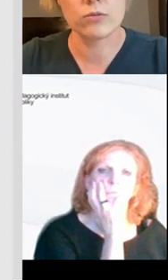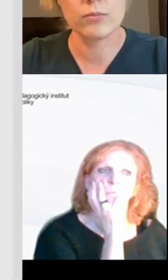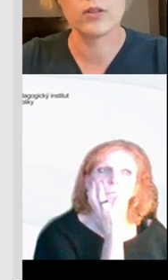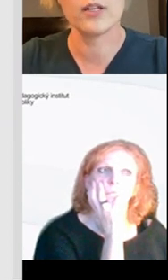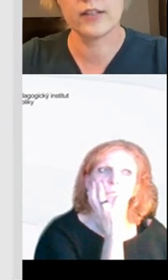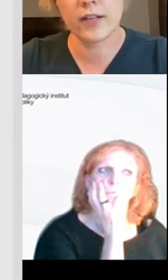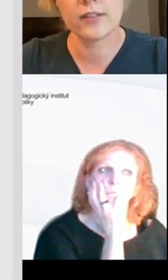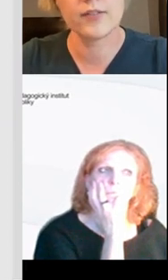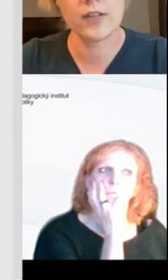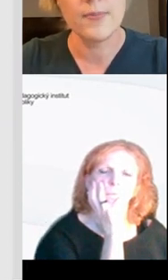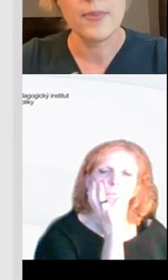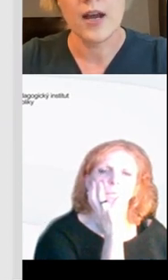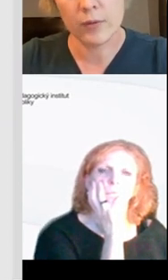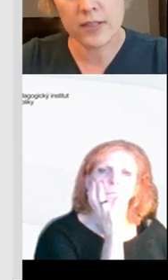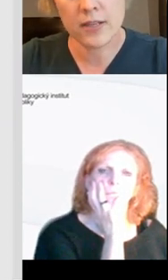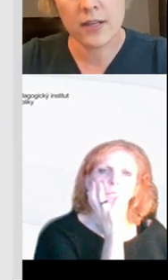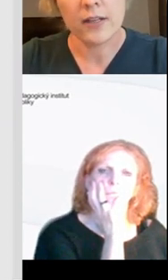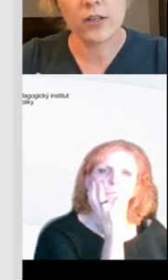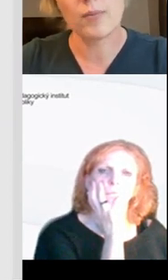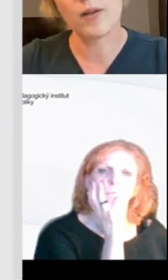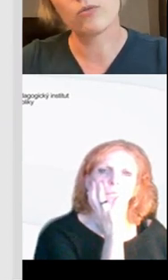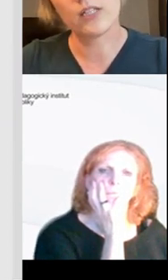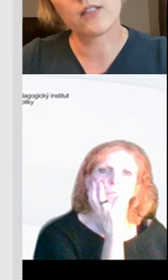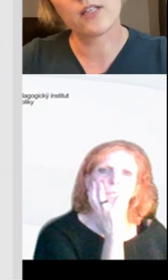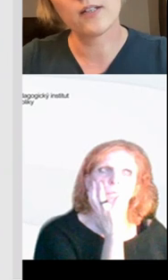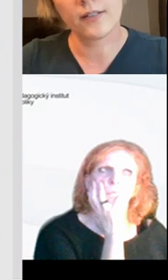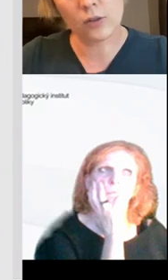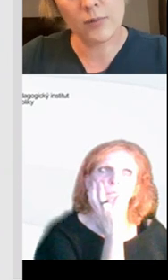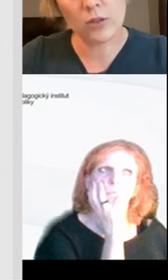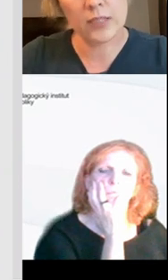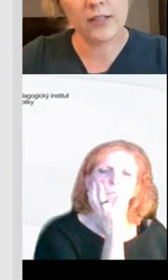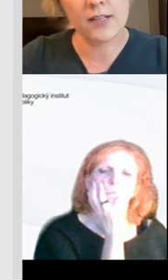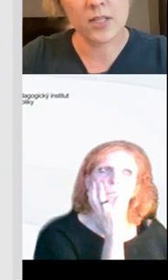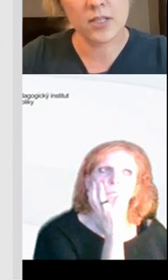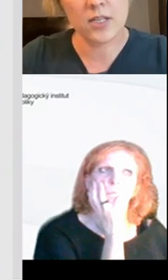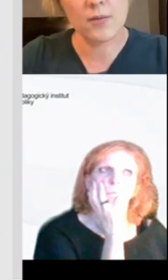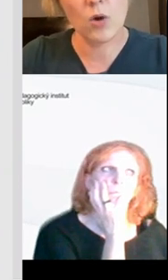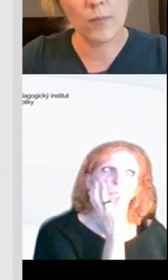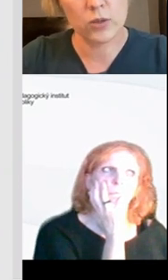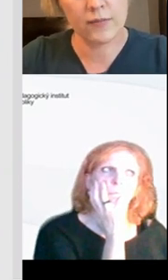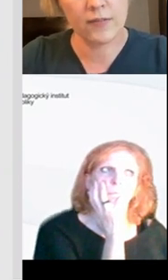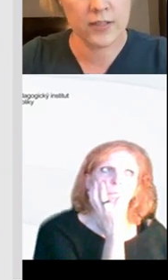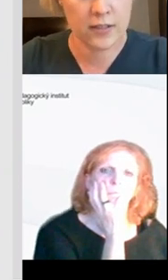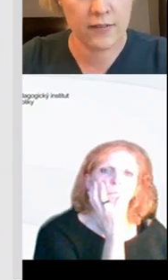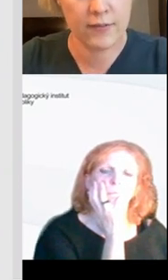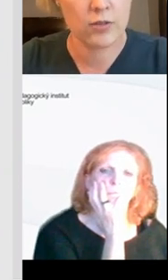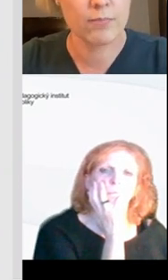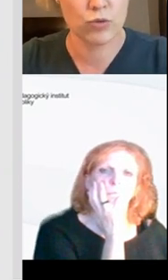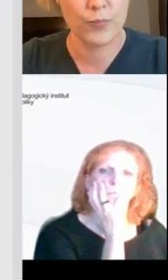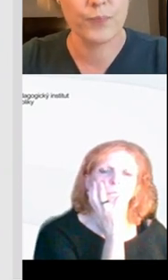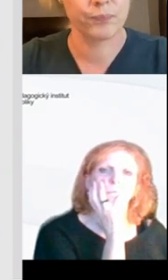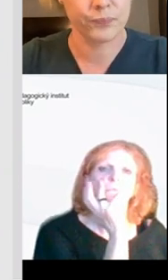ideální tady ty schoolboardy, interaktivky a provajzy, kdy opravdu ty děti na tom jednom digitálním zařízení mohou pracovat ve